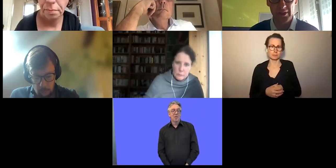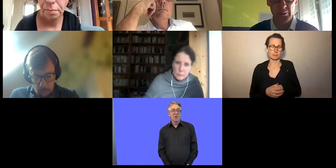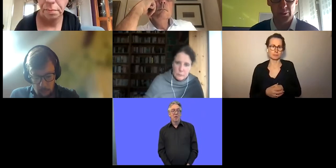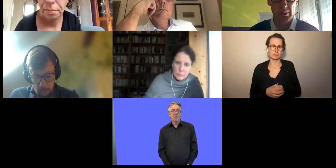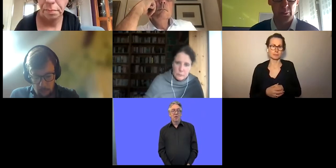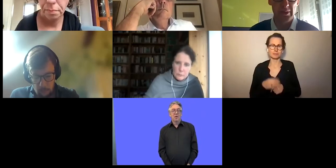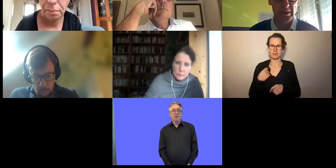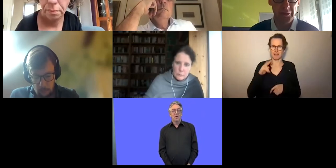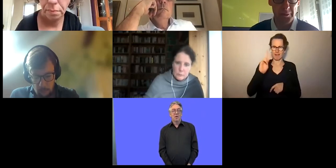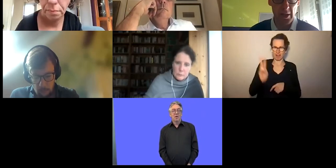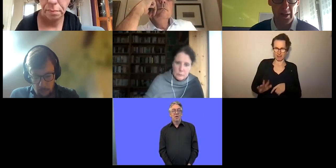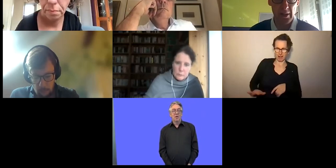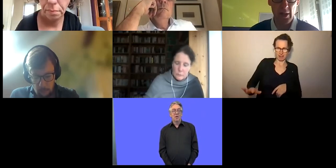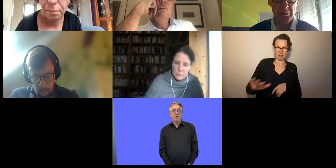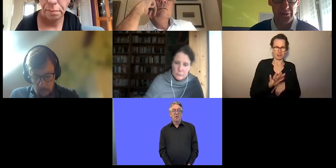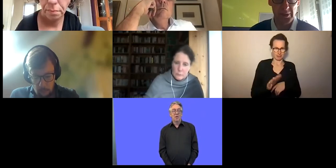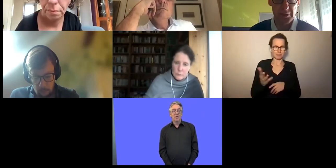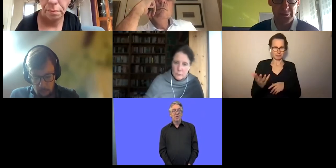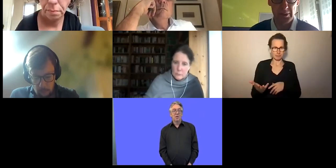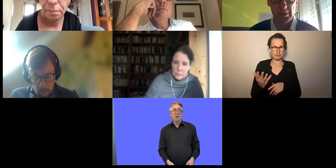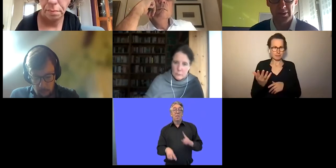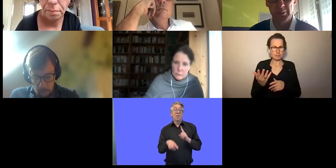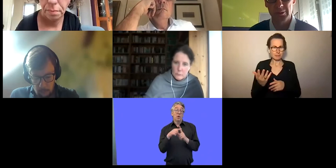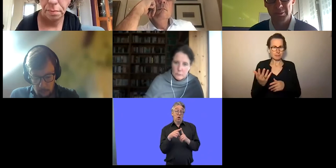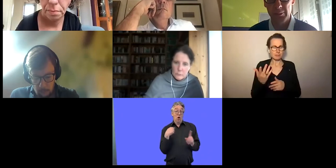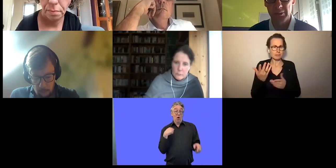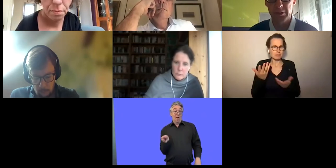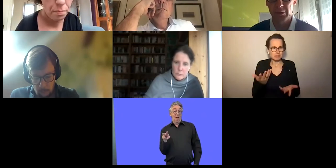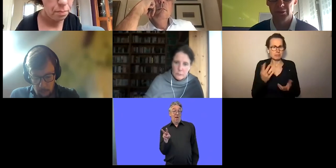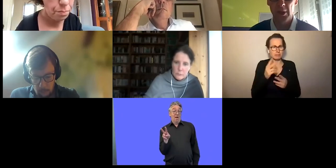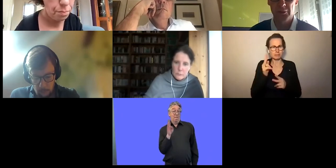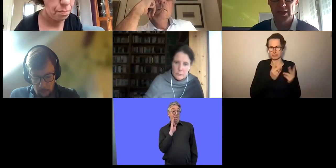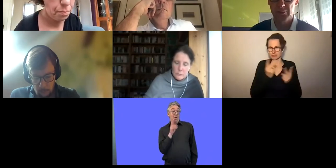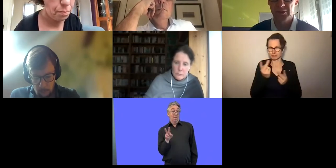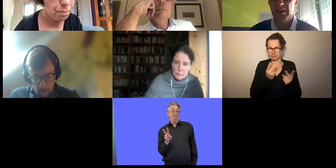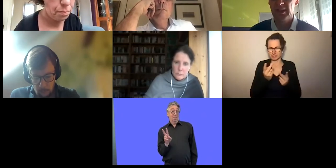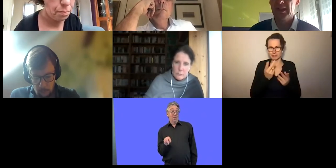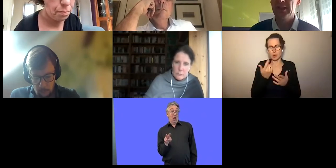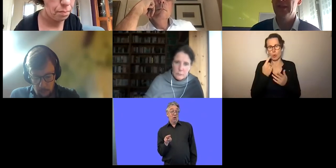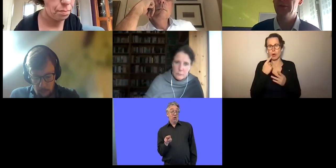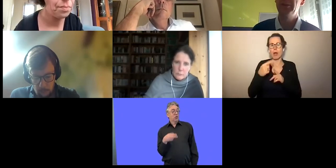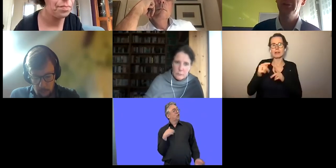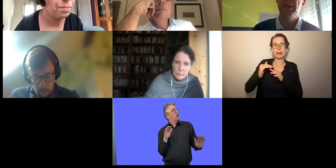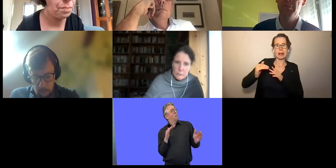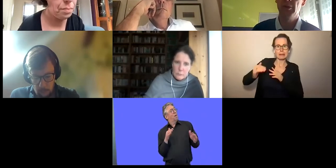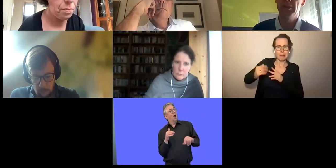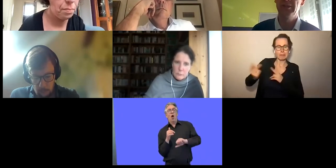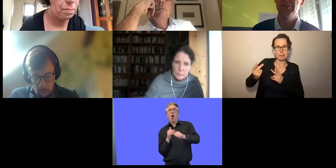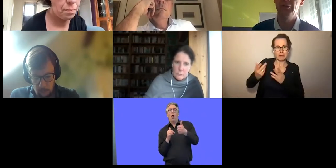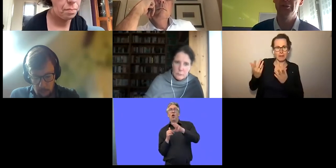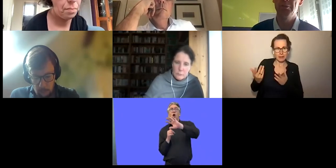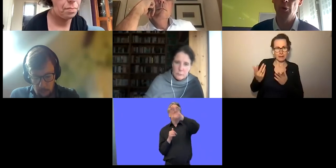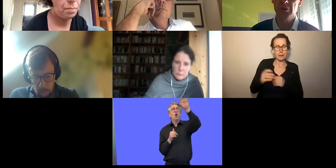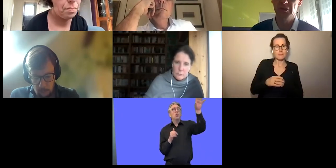Was wir dann in Flandern auch festgestellt haben, und vielleicht für Flandern unterscheidet von anderen Ländern,